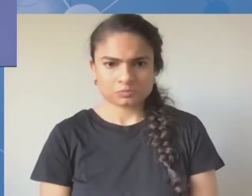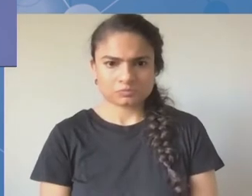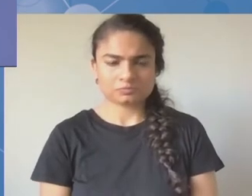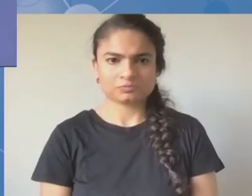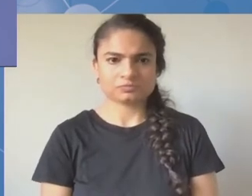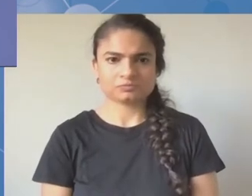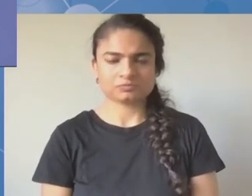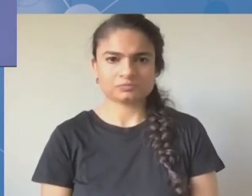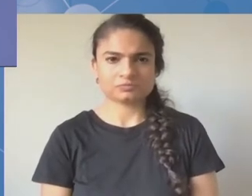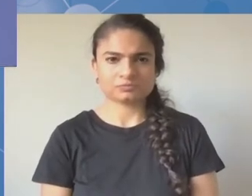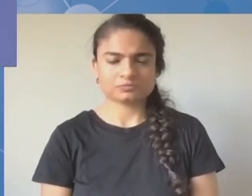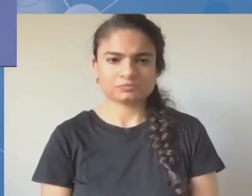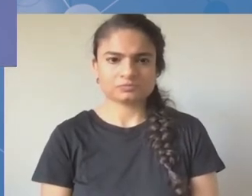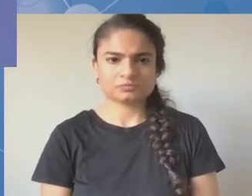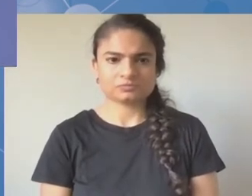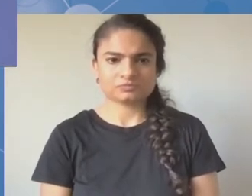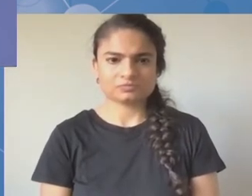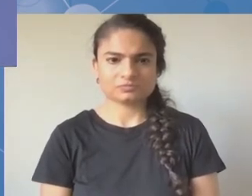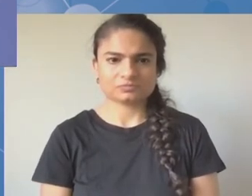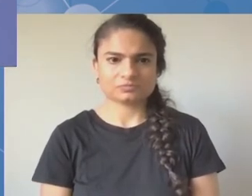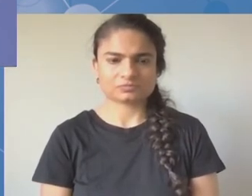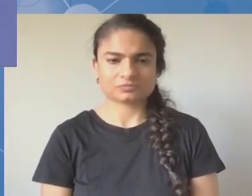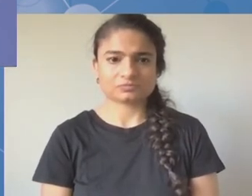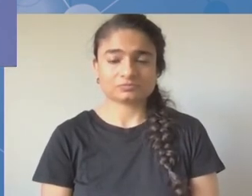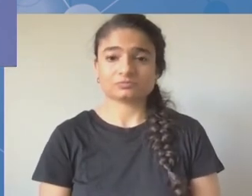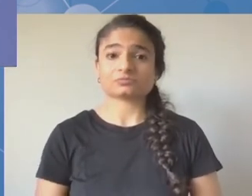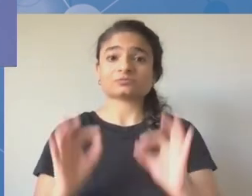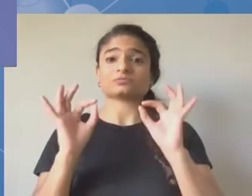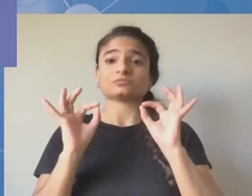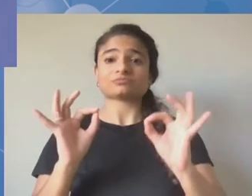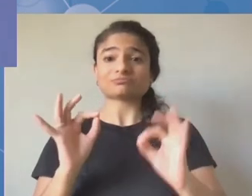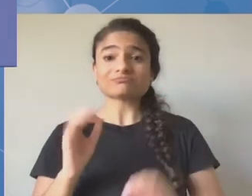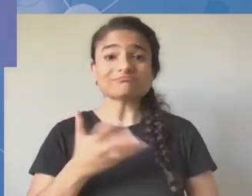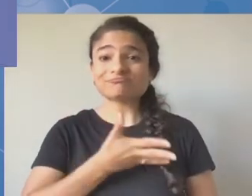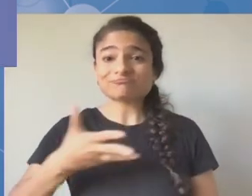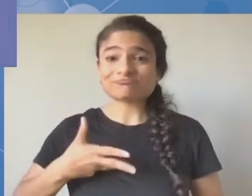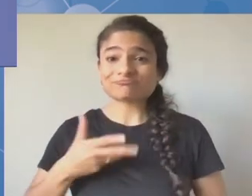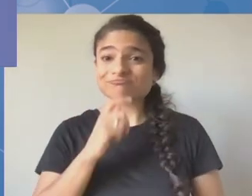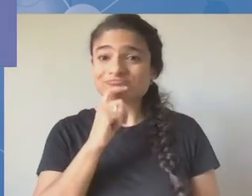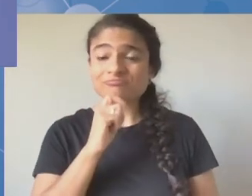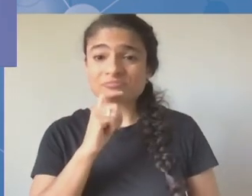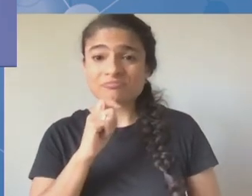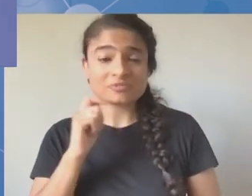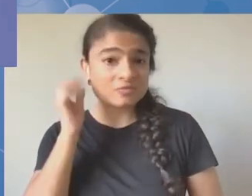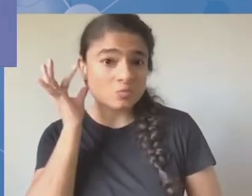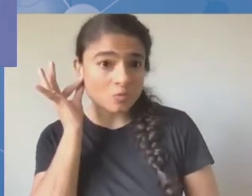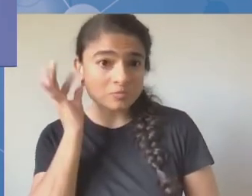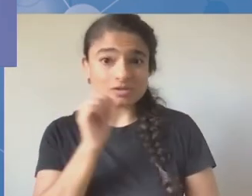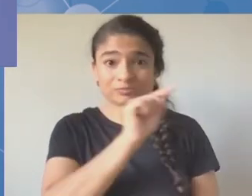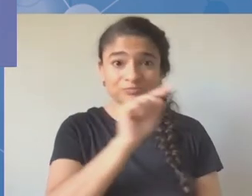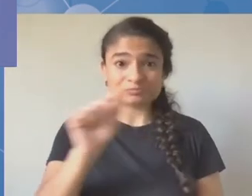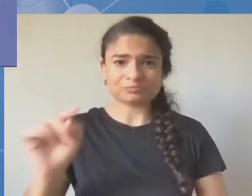nie tylko angielski. Teraz oczywiście w internecie widzimy głównie angielski. Trzeba, to jest jakieś obowiązkowe,